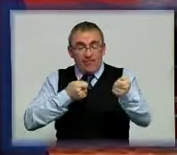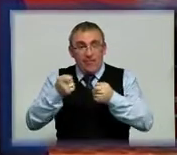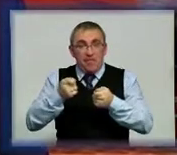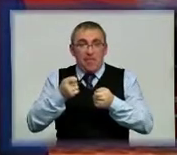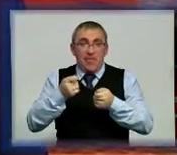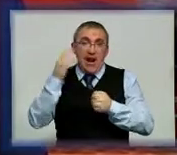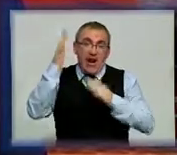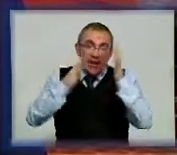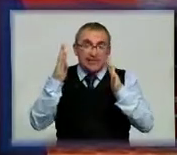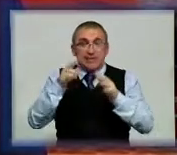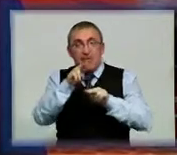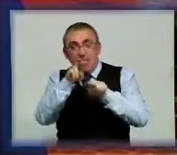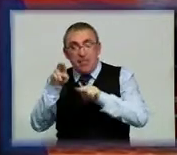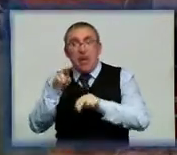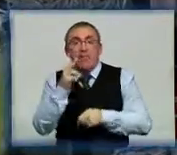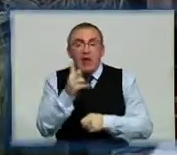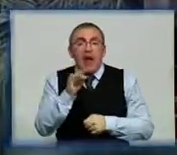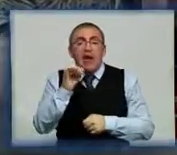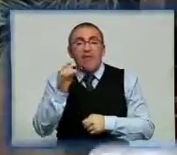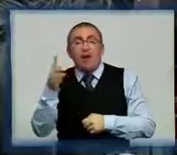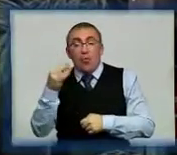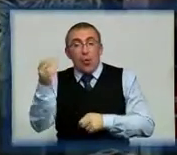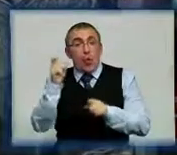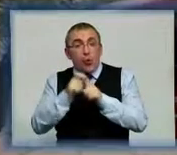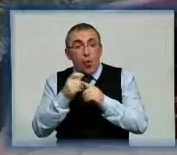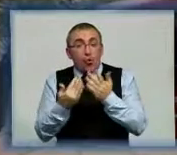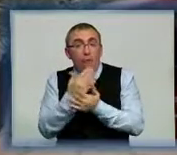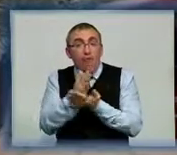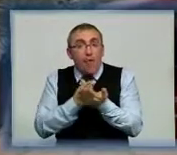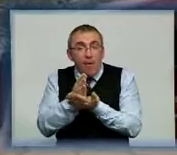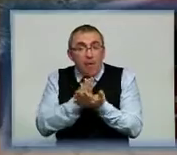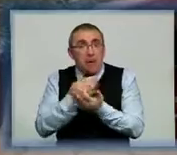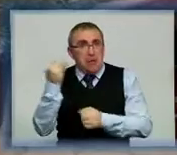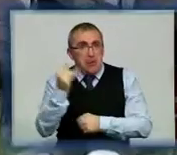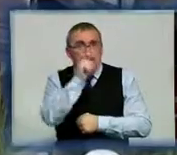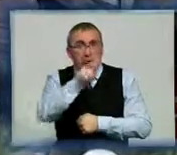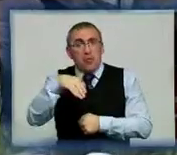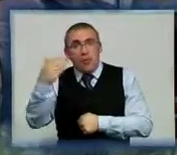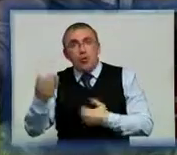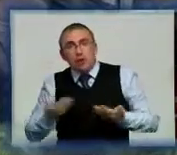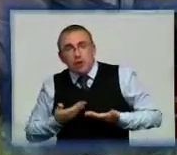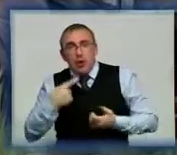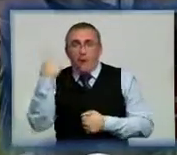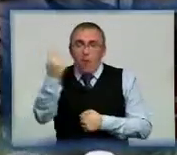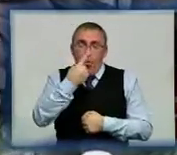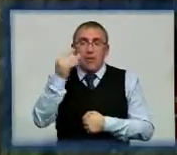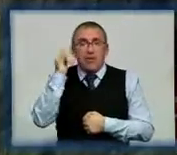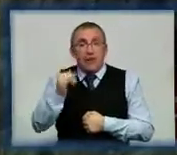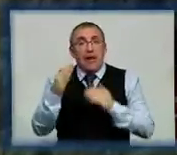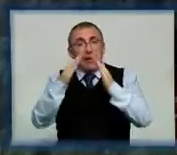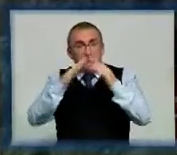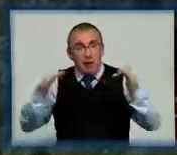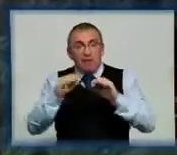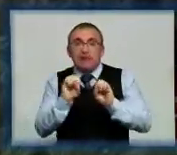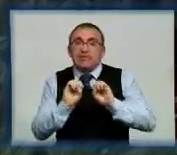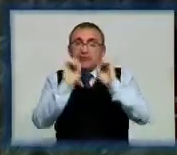мисливського господарства Наталія Ревенко. За її словами, нова послуга викликала неабиякі інтереси з боку жителів області і чимало дерев здали